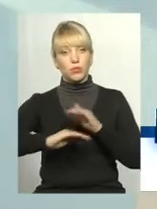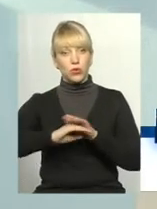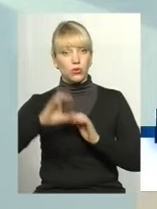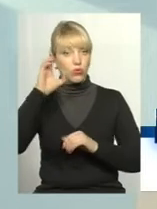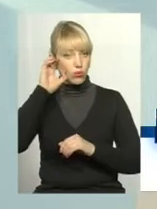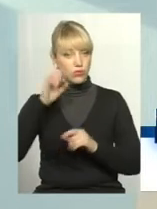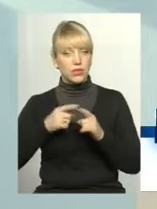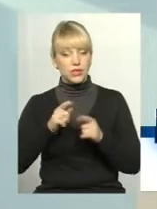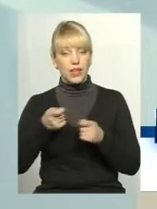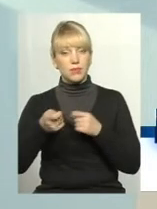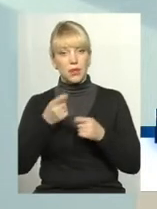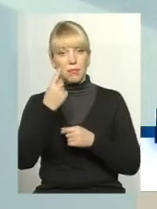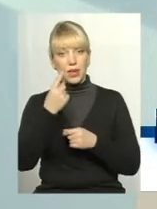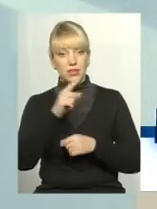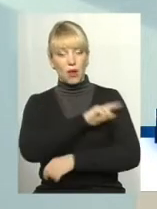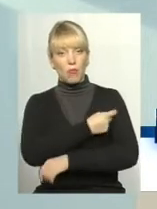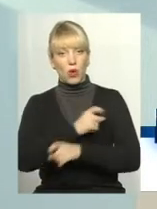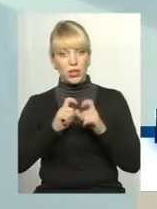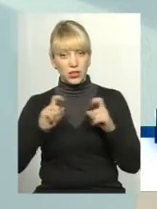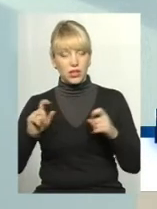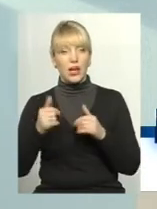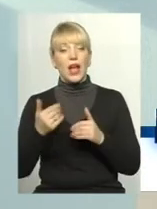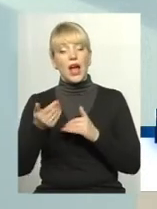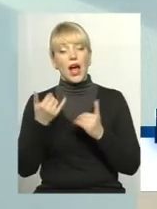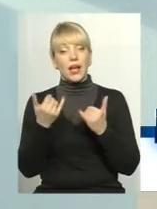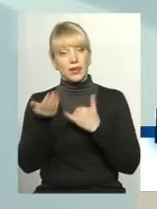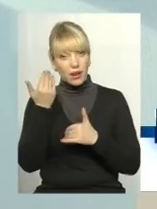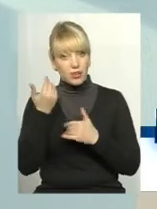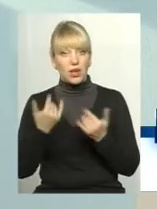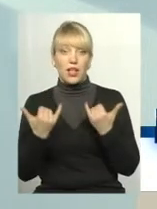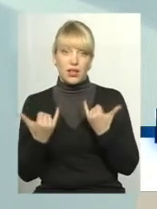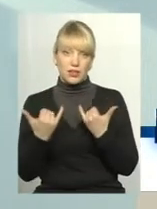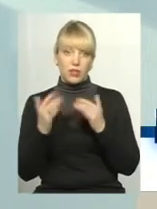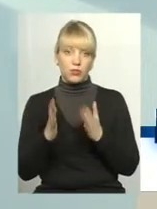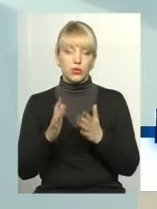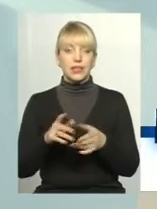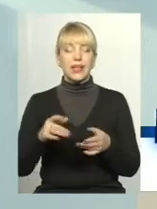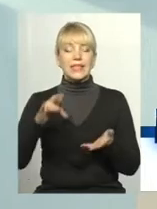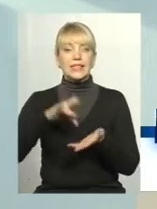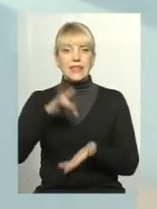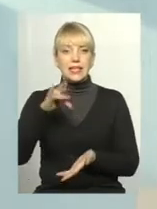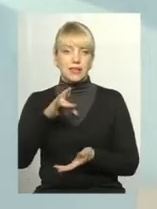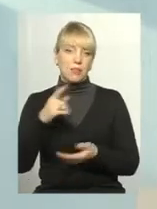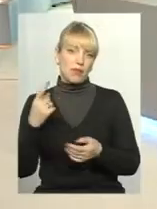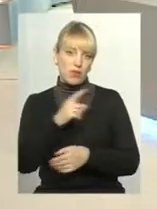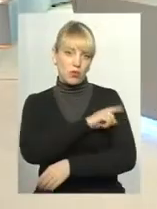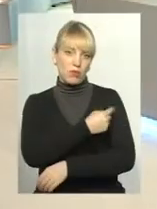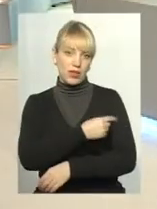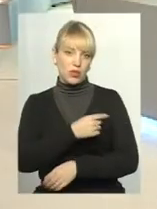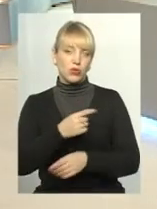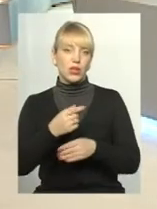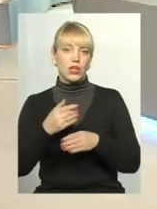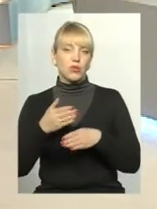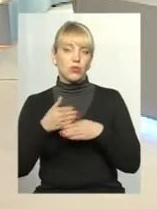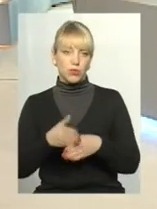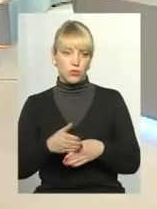першої поліклініки, зараз він буде підпорядковуватись адміністрації Центру первинної медико-санітарної допомоги. Ну добре, а якщо